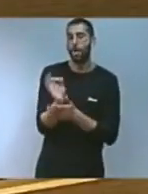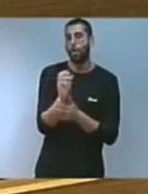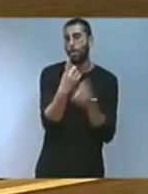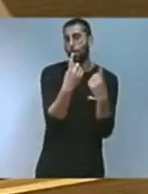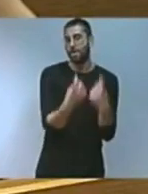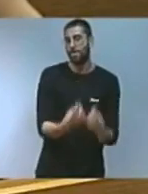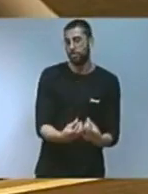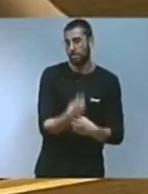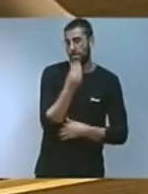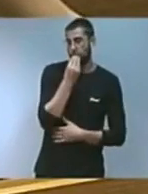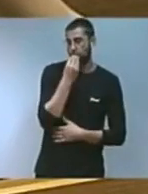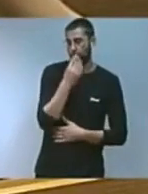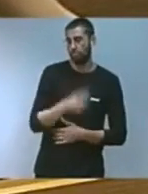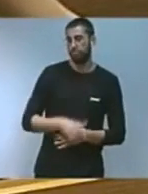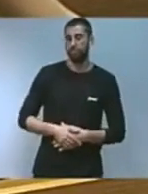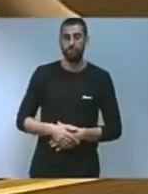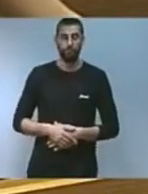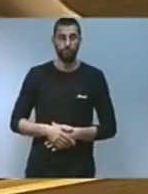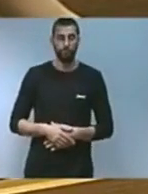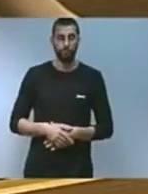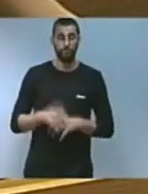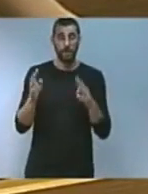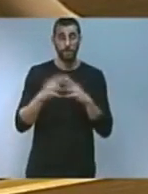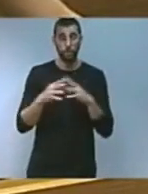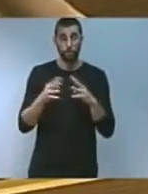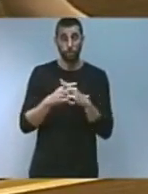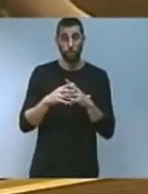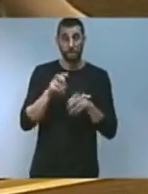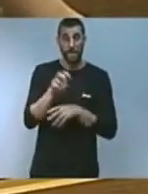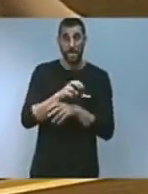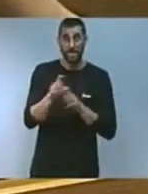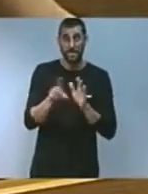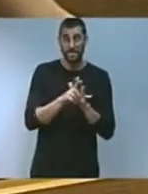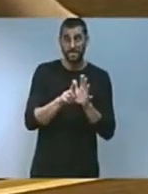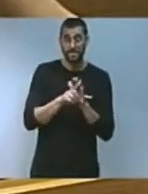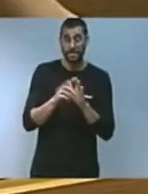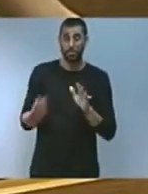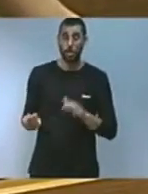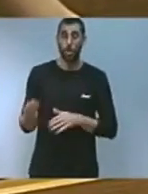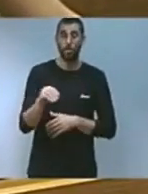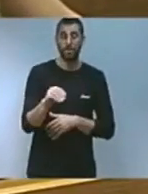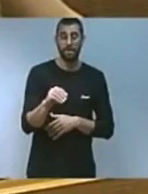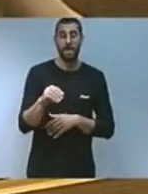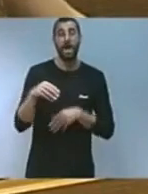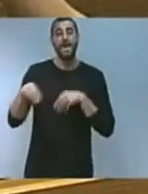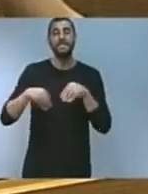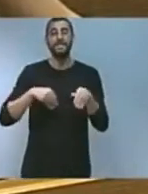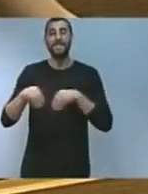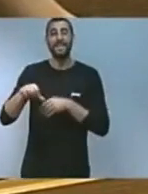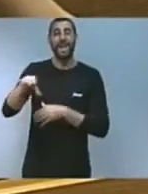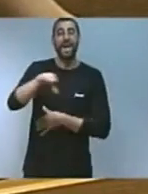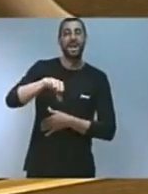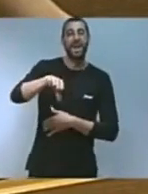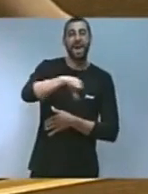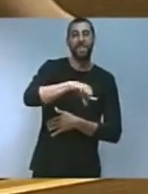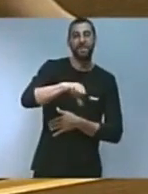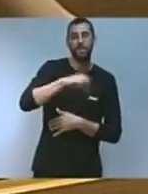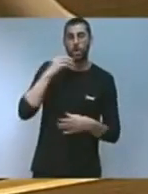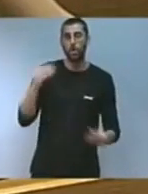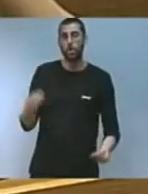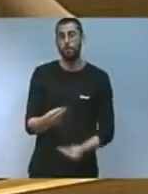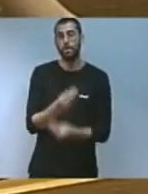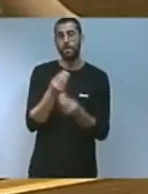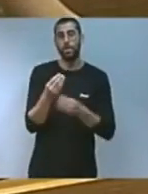consumidores la llei d'estructures agràries serà completada a més amb una nova estratègia de regadius i un clar avanç en innovació i